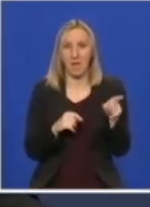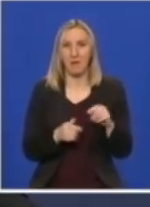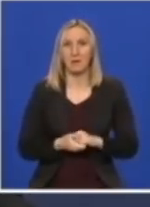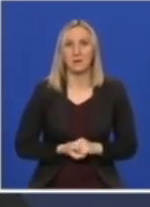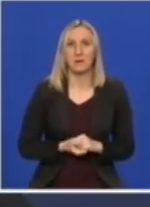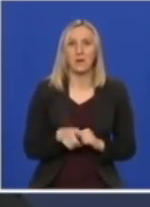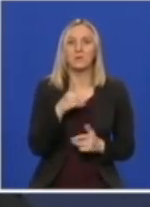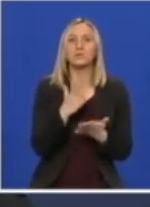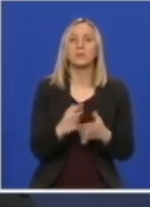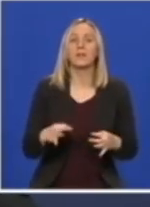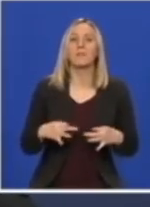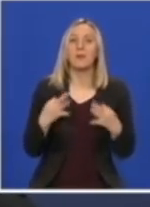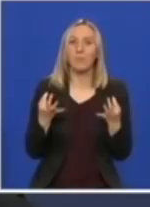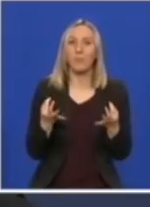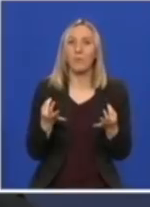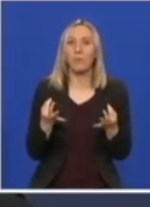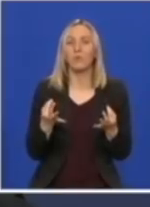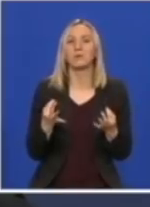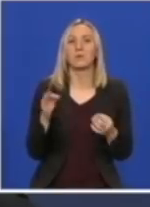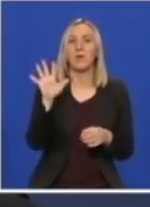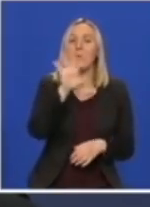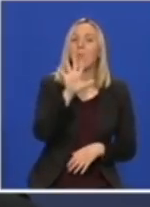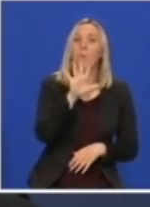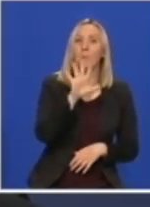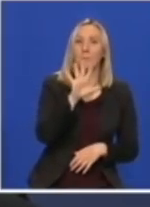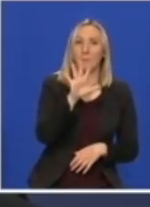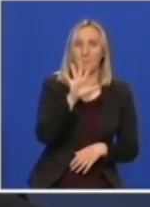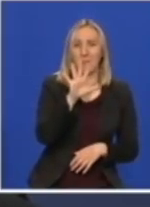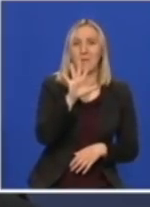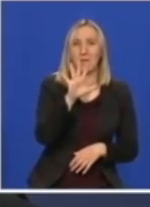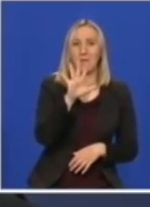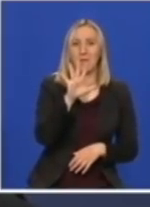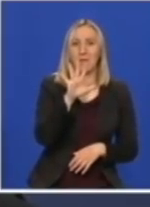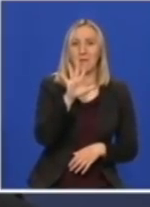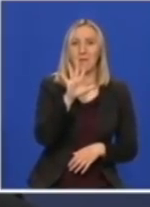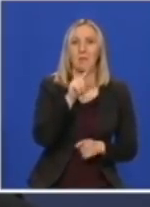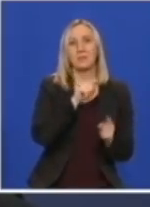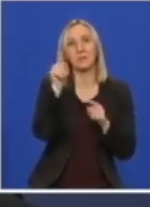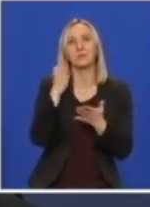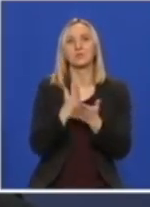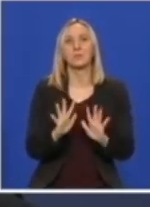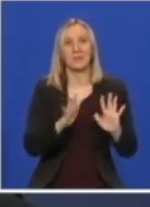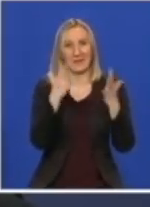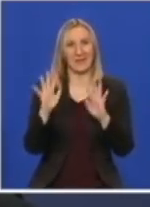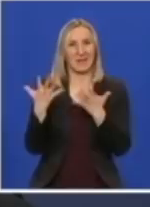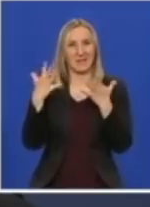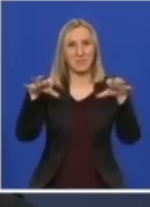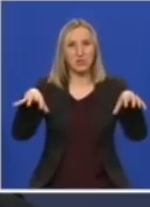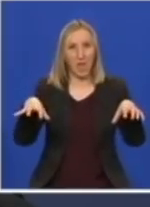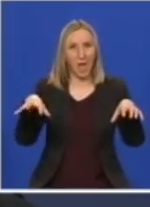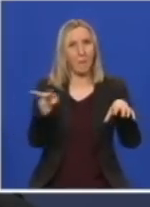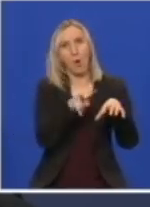bili prepodne, u 17 časova će biti na kriznom štabu, oba krizna štaba,